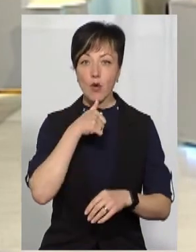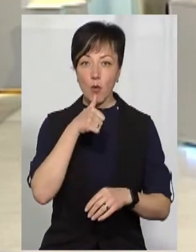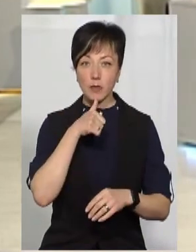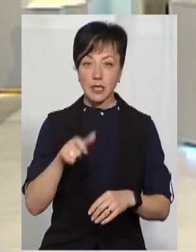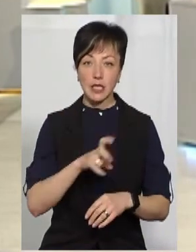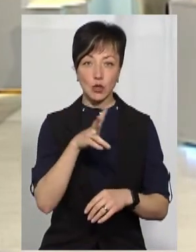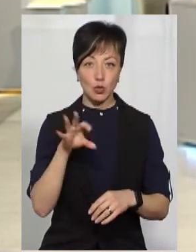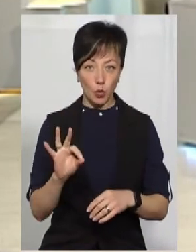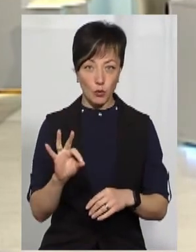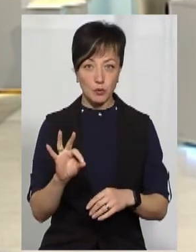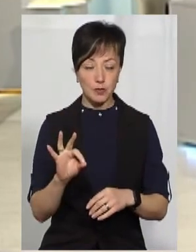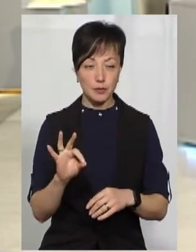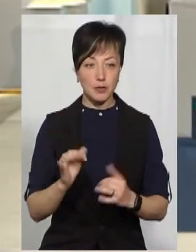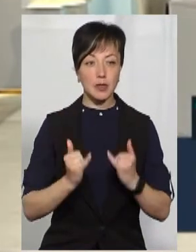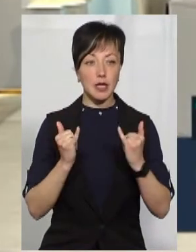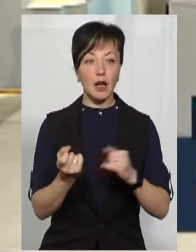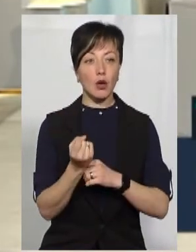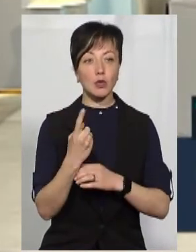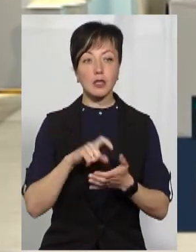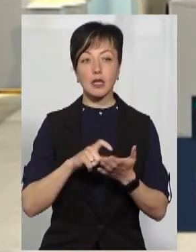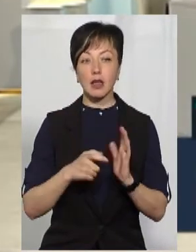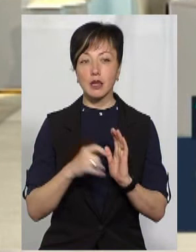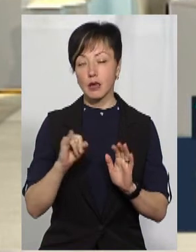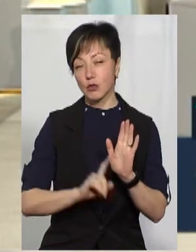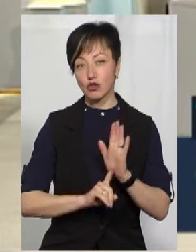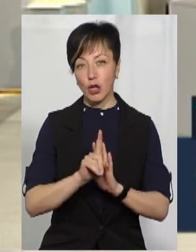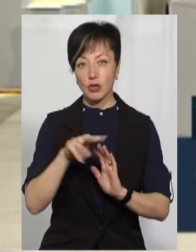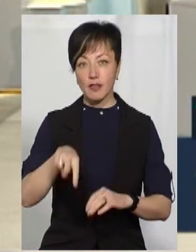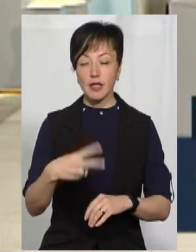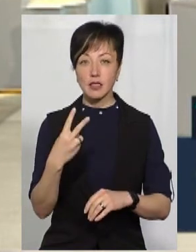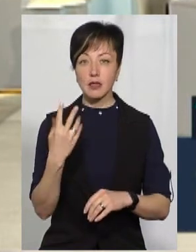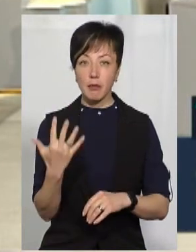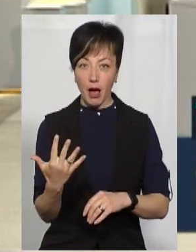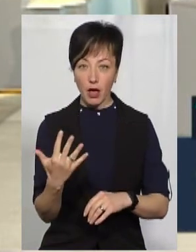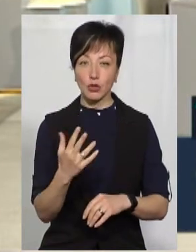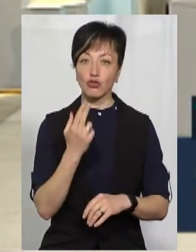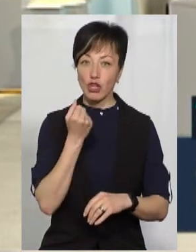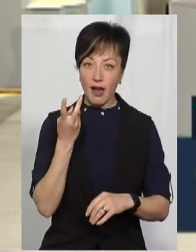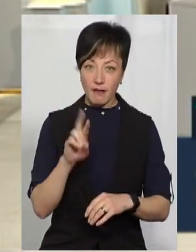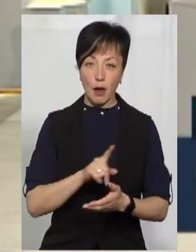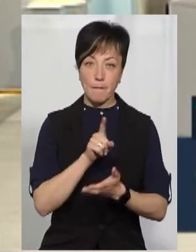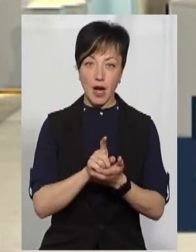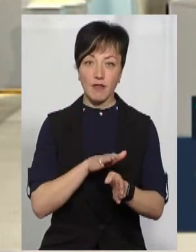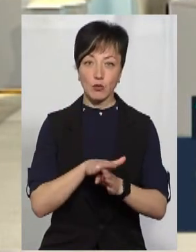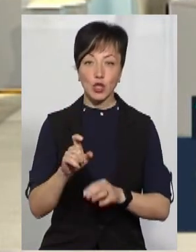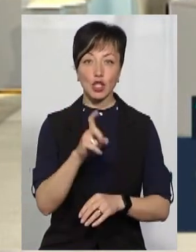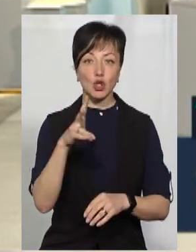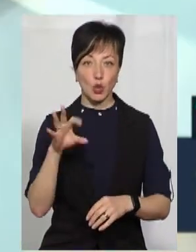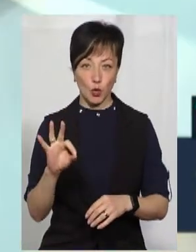незалежне оцінювання для 11-ти класників. І починаючи з 25-го червня має відбутися